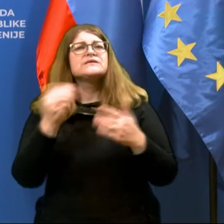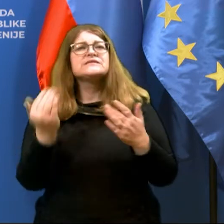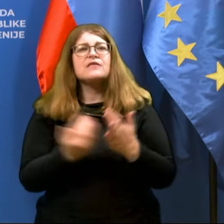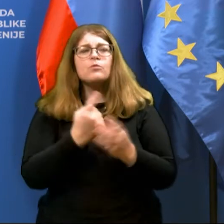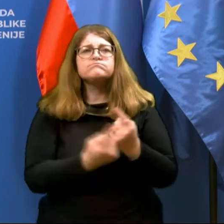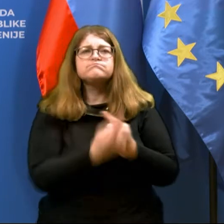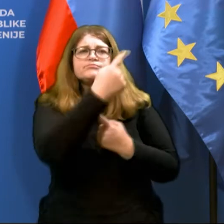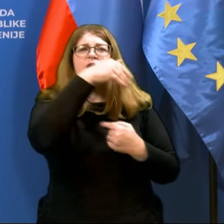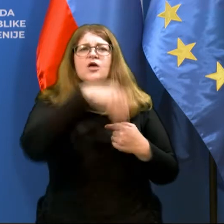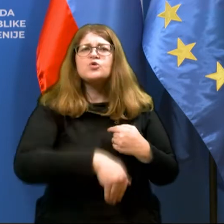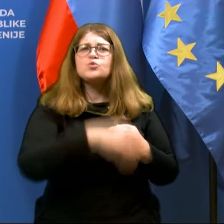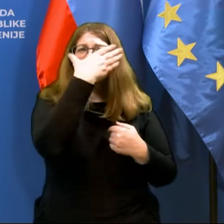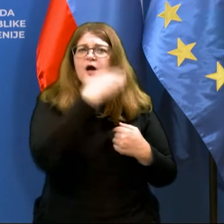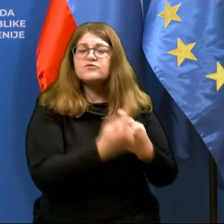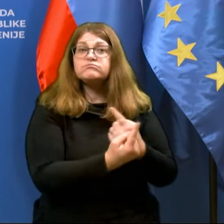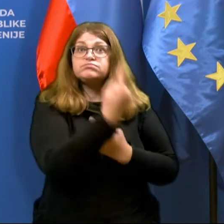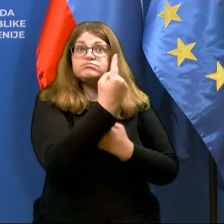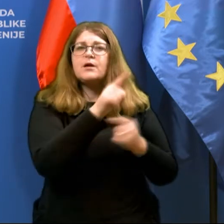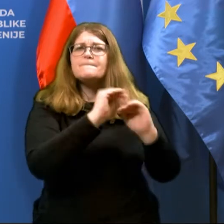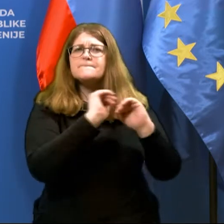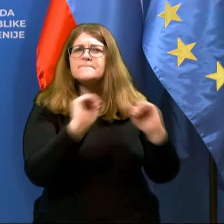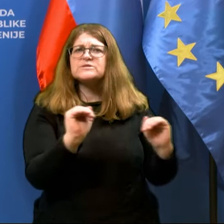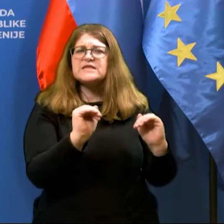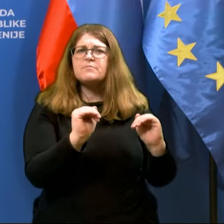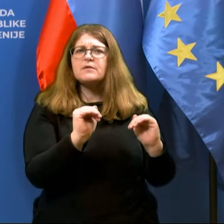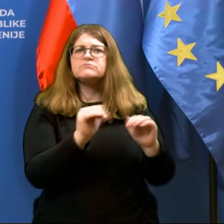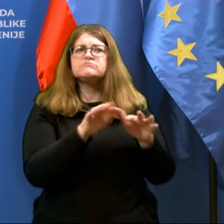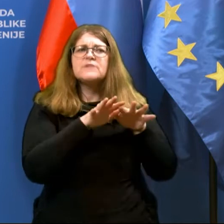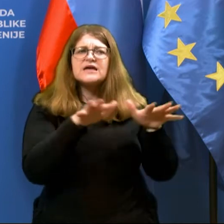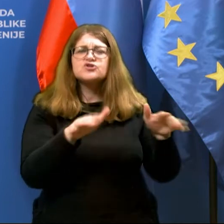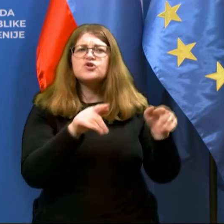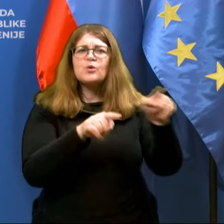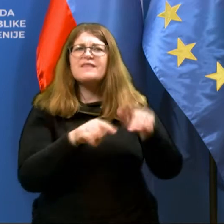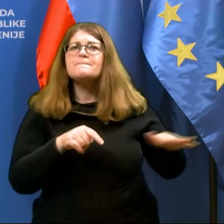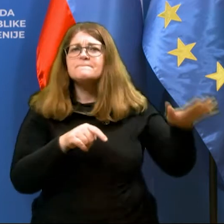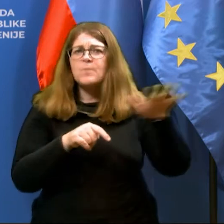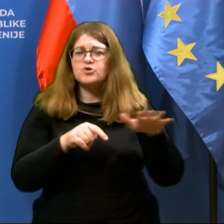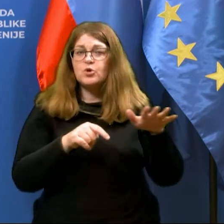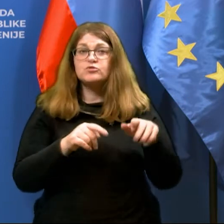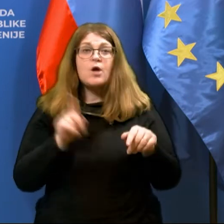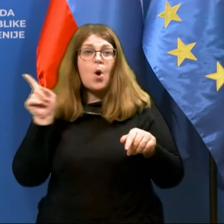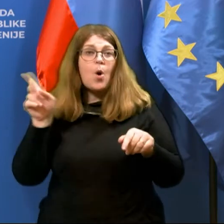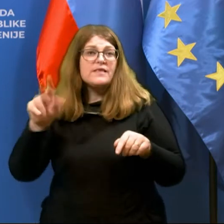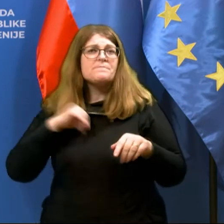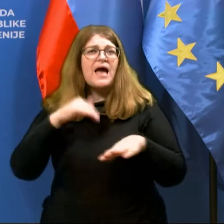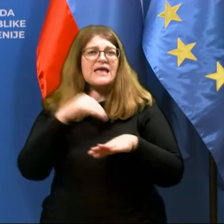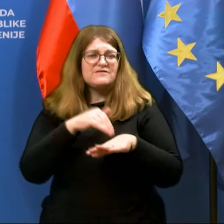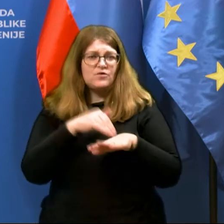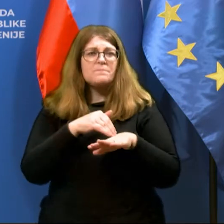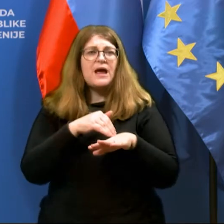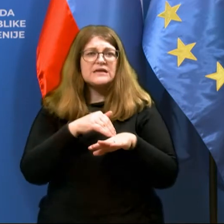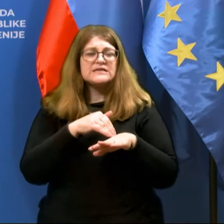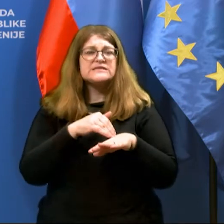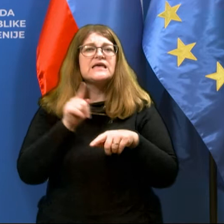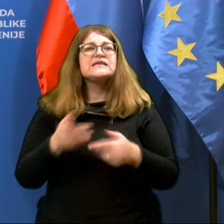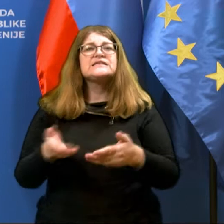sev, južnoafriški sev posebej intenzivno razvil na tem področju, po mojih zadnjih informacijah, torej po informacijah, ki smo